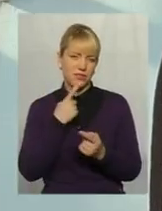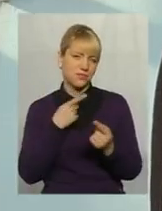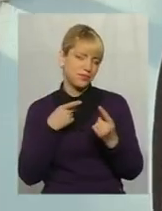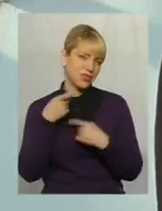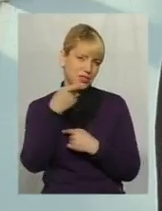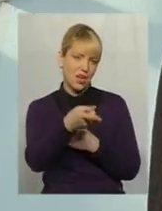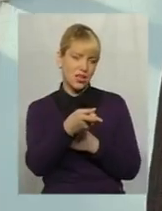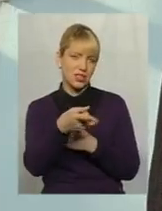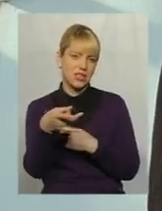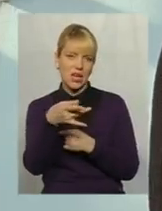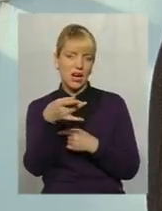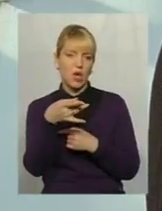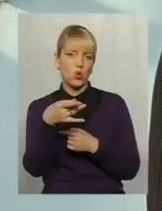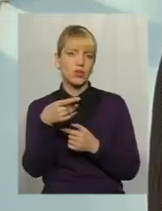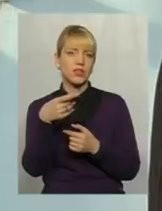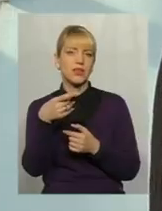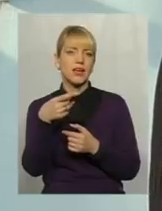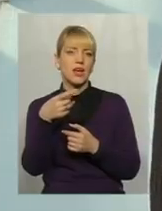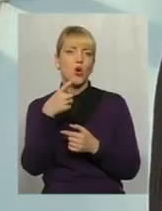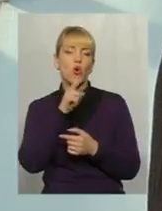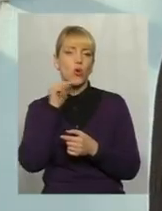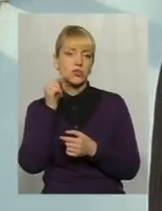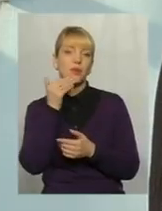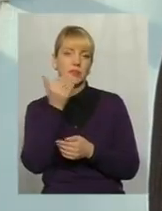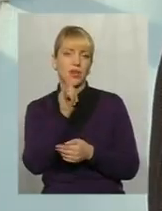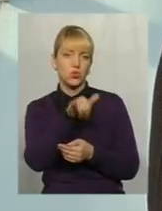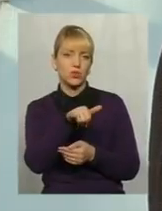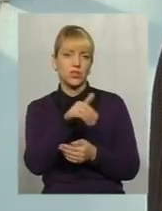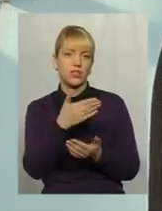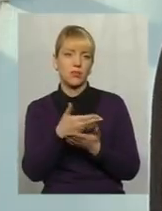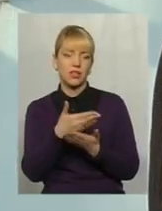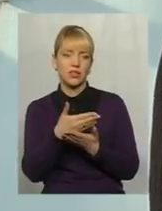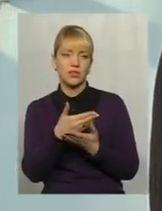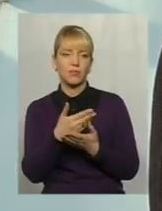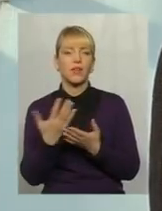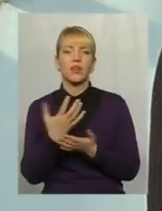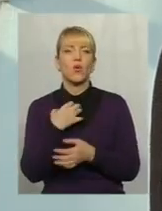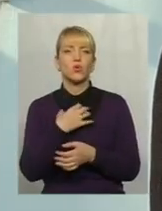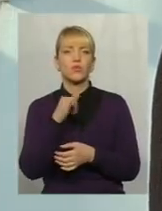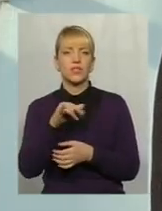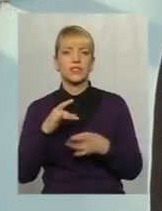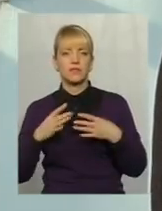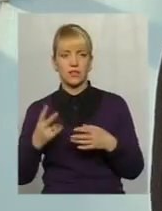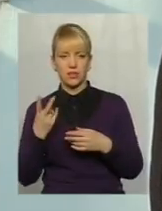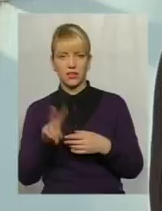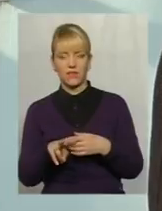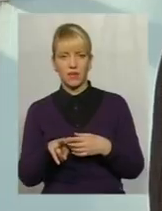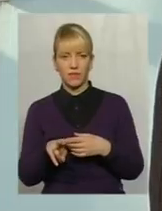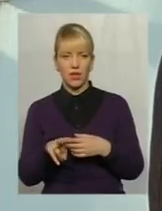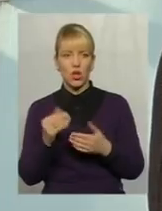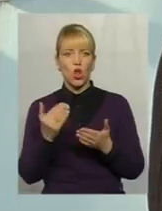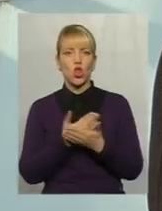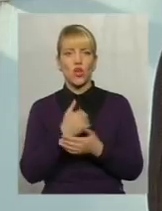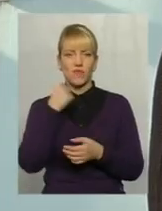віддалений район, їх запитуєш, ну, яке основне свято. Вони кажуть, 2, це Новий рік і 9